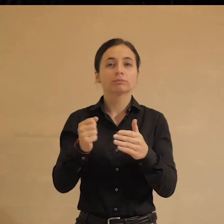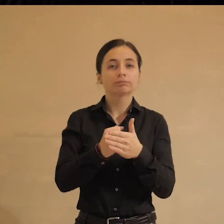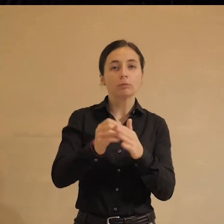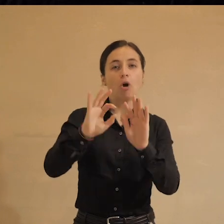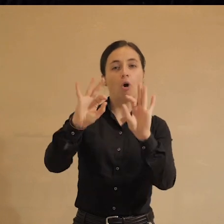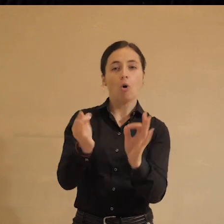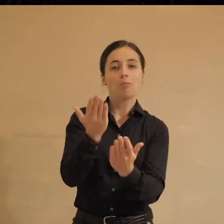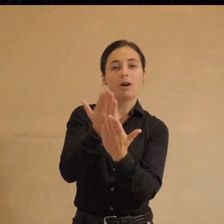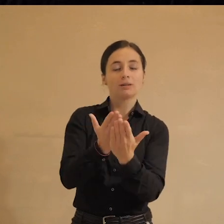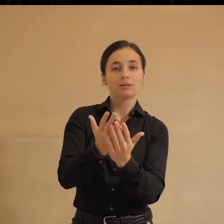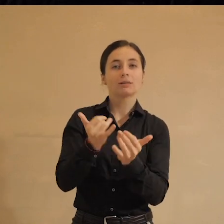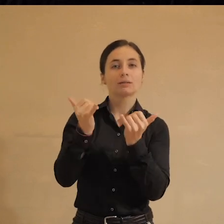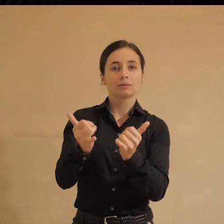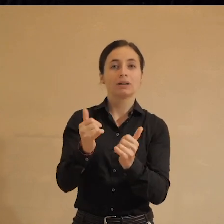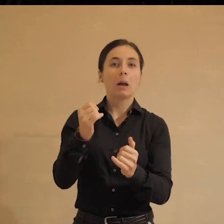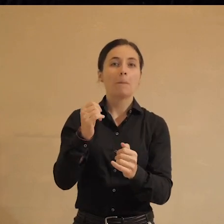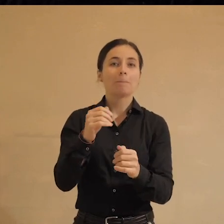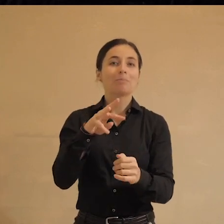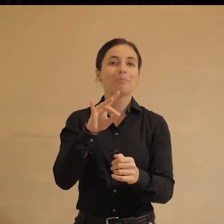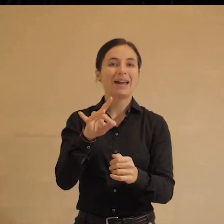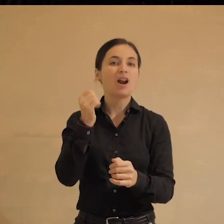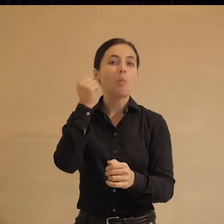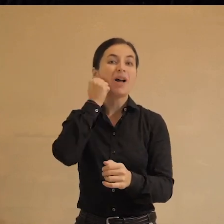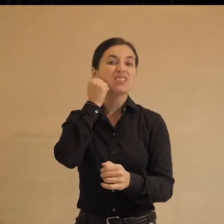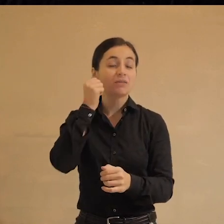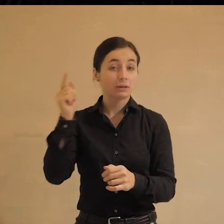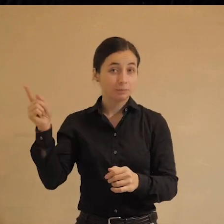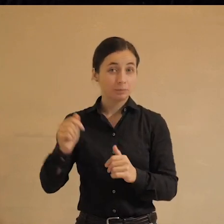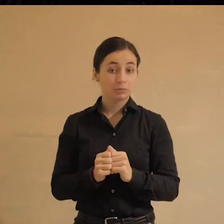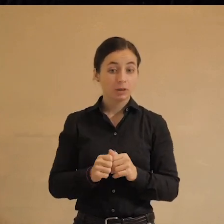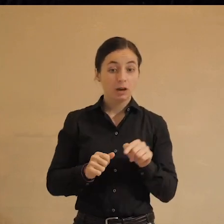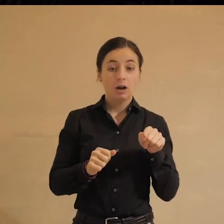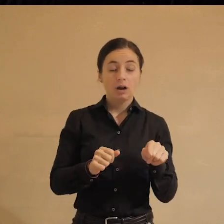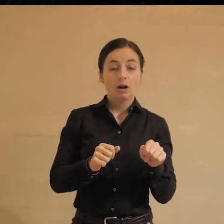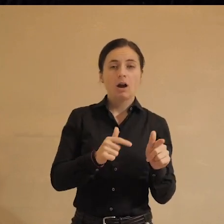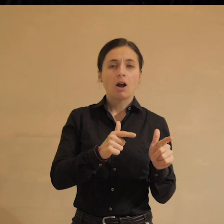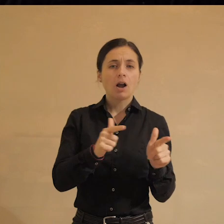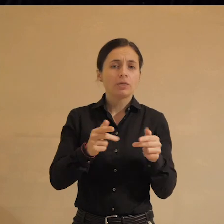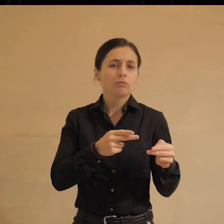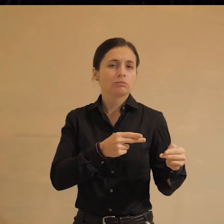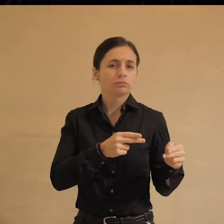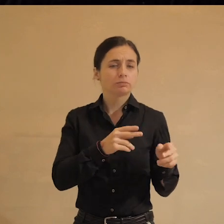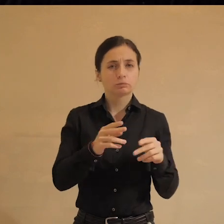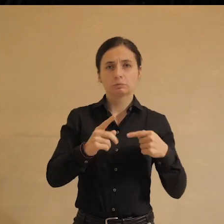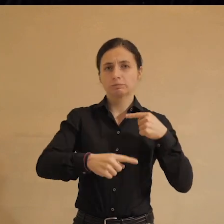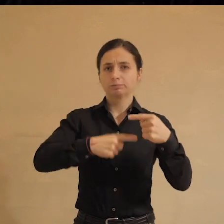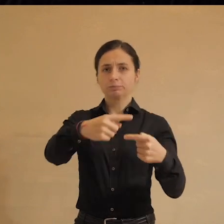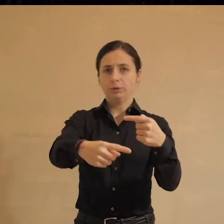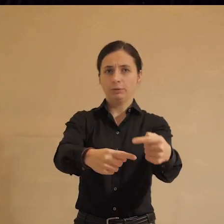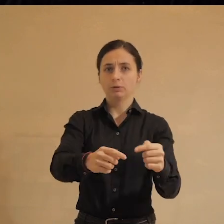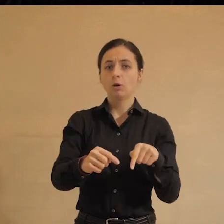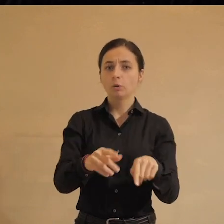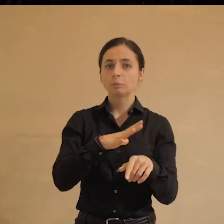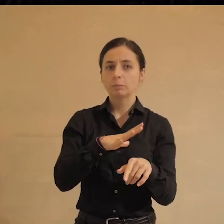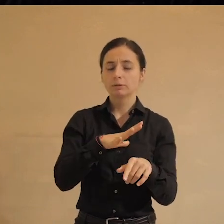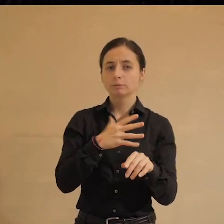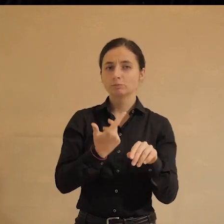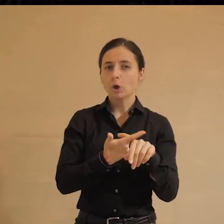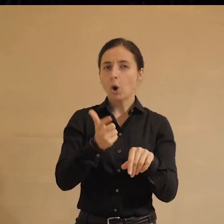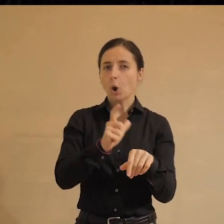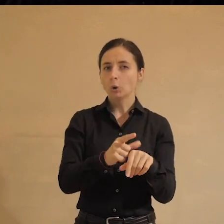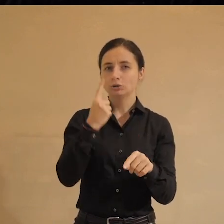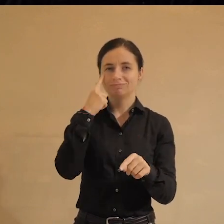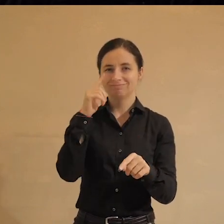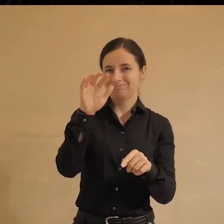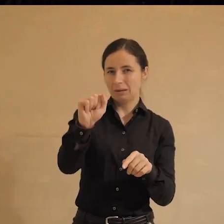же образец для всех регионов, как мэр Москвы. Он был бы прям вот готовый преемник, он был бы слишком заметной, может быть,